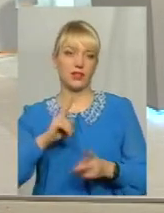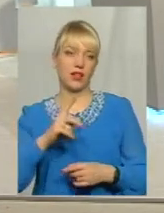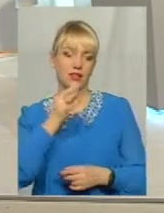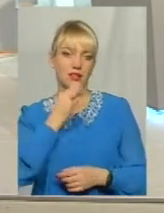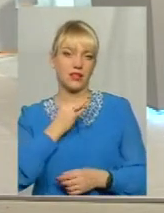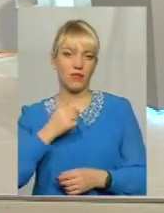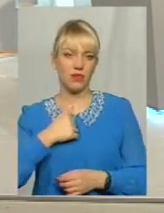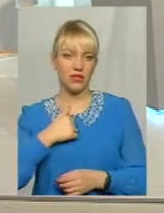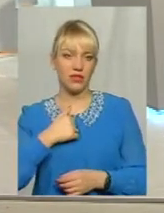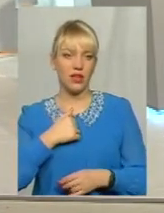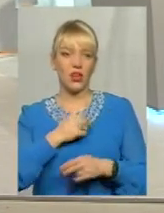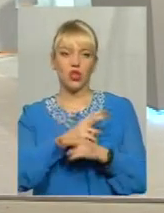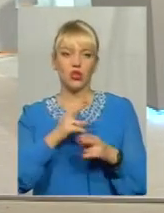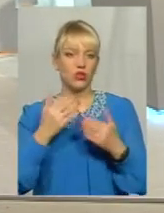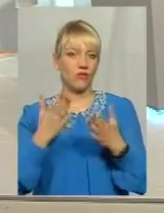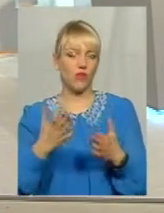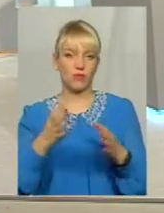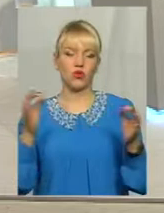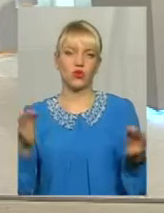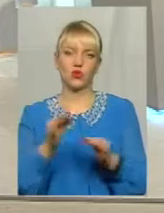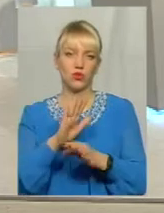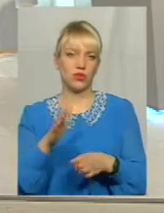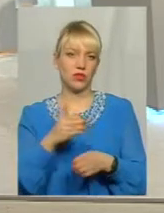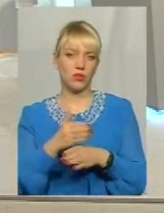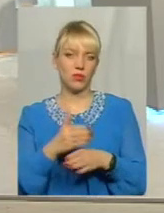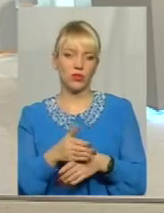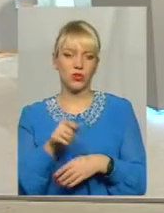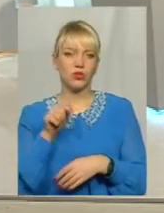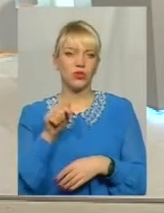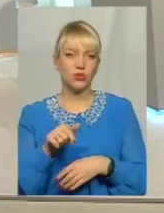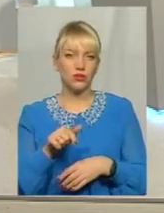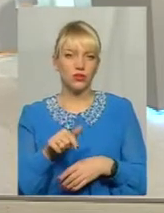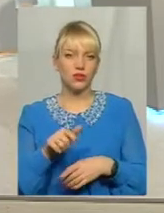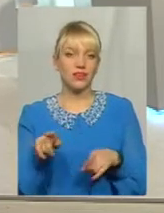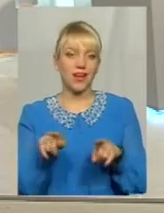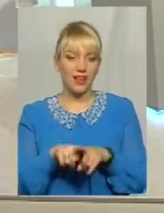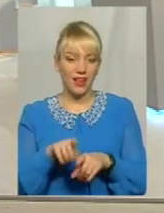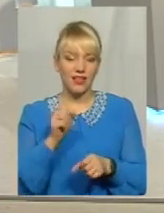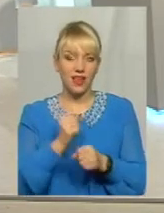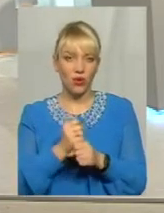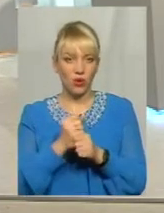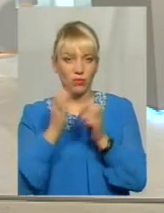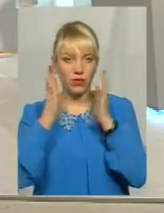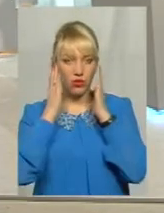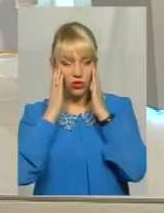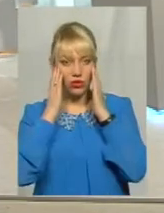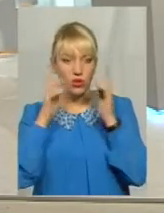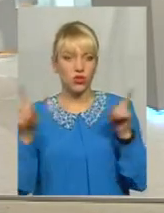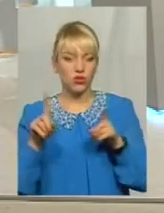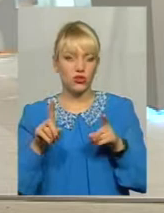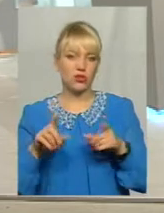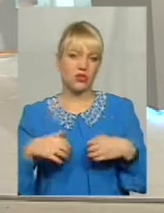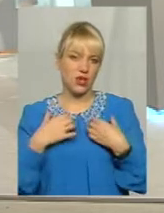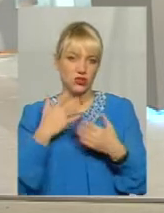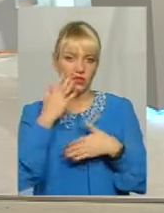мені Ніхто вам вже нічого не поможуть Бо тут таке натворено, що страшно Вибачайте, будь ласка До побачення